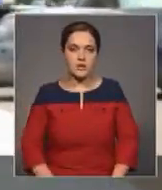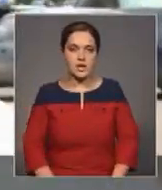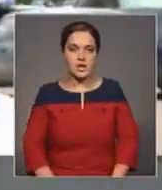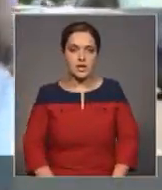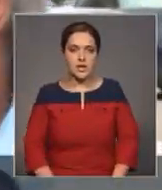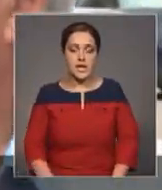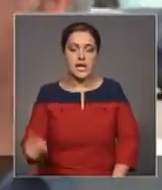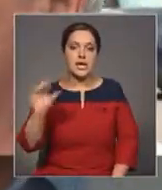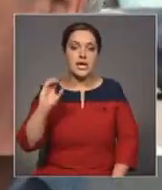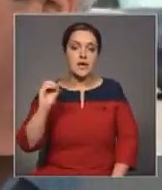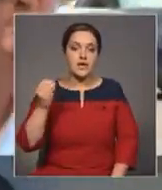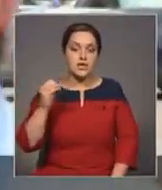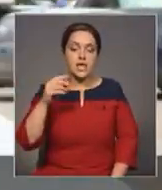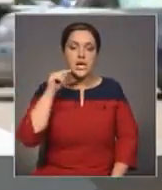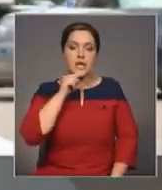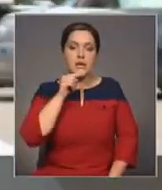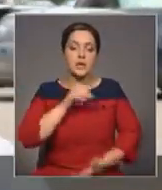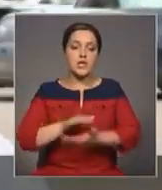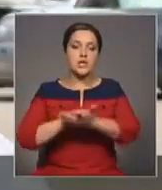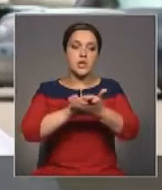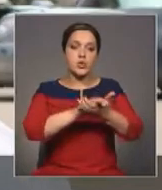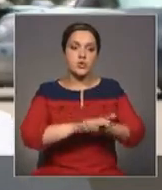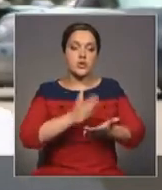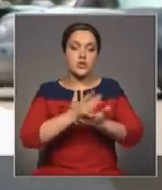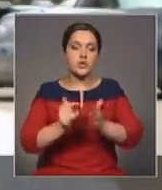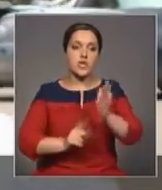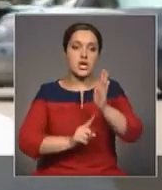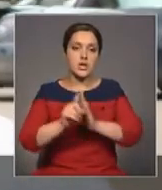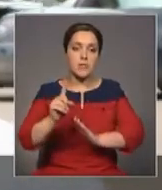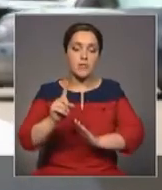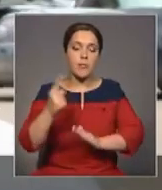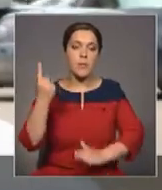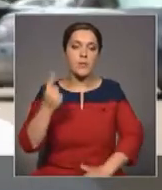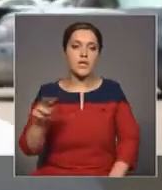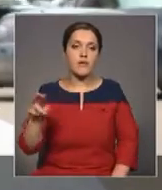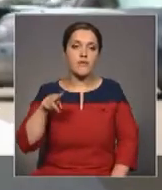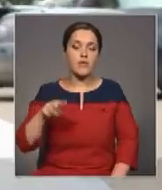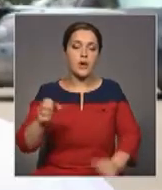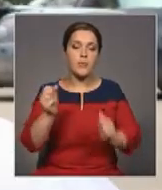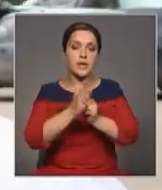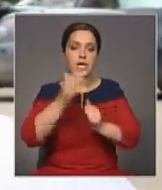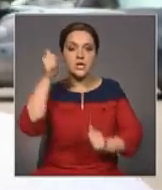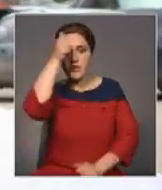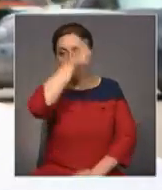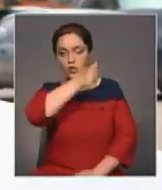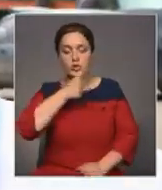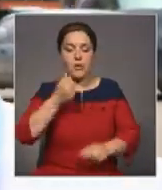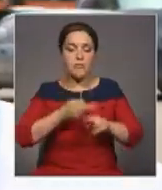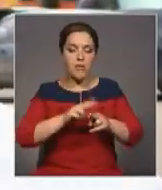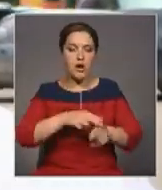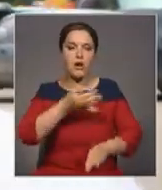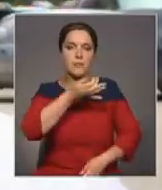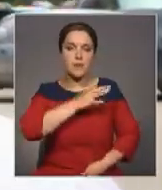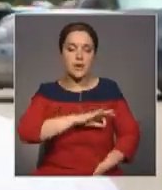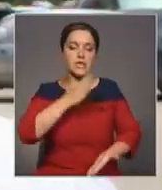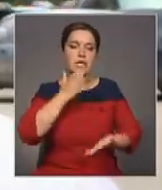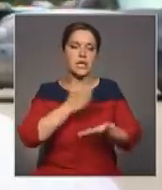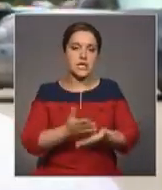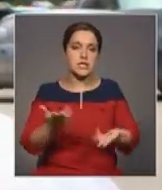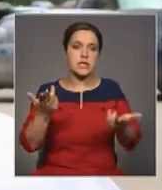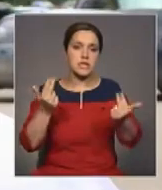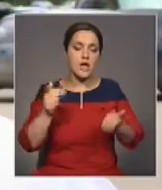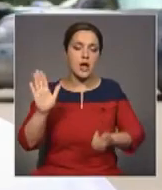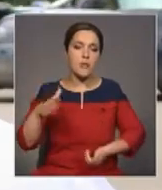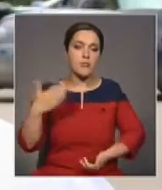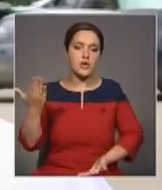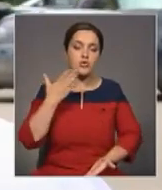нашими странами, который действует с 1 января 2015 года, я считаю, это замечательно. Между нашими странами,